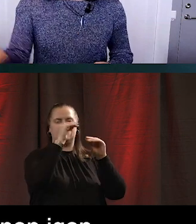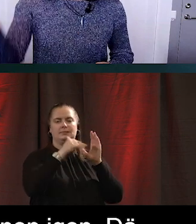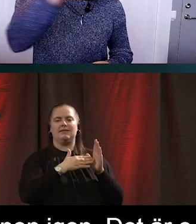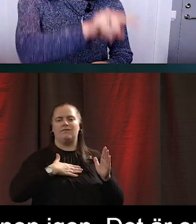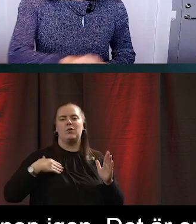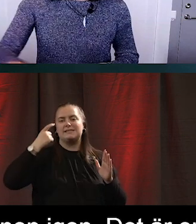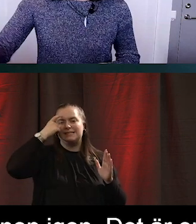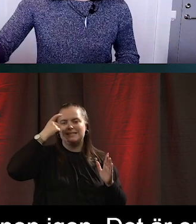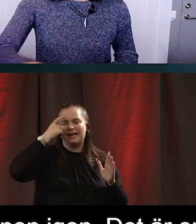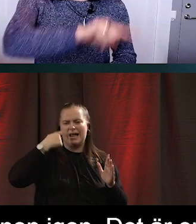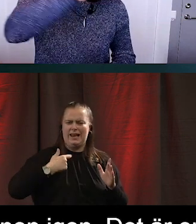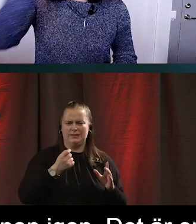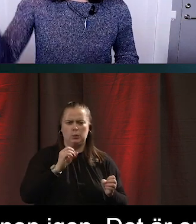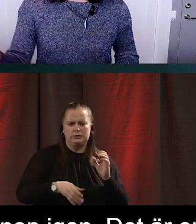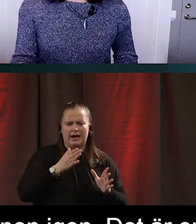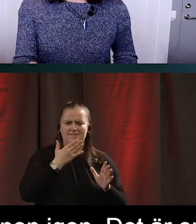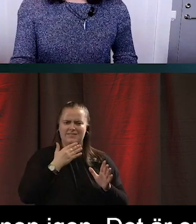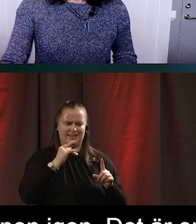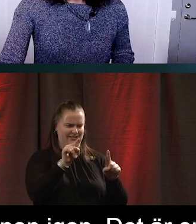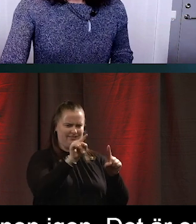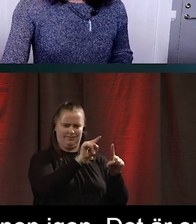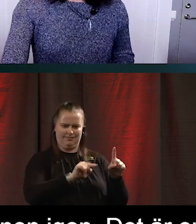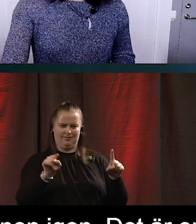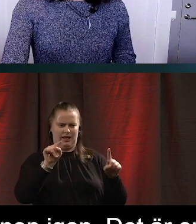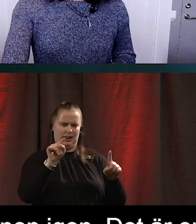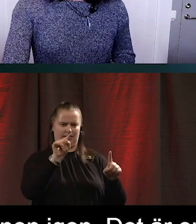osäker på vilket håll jag ska rita cirkeln åt men ni fattar.